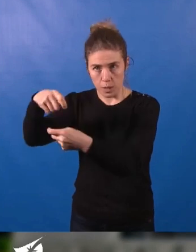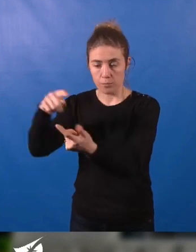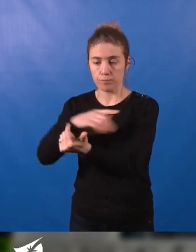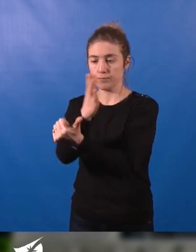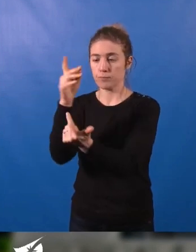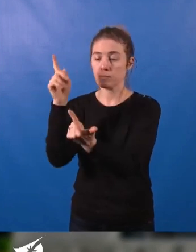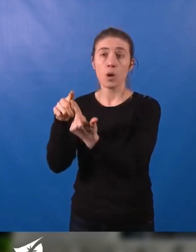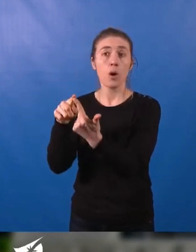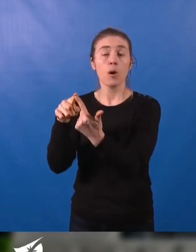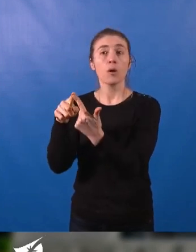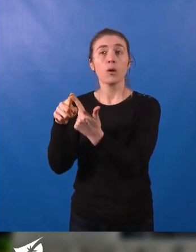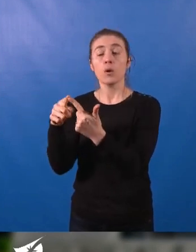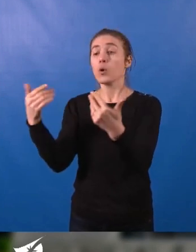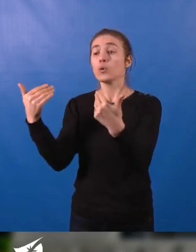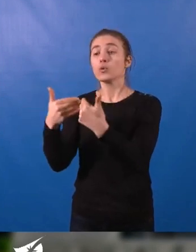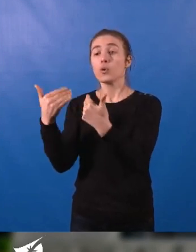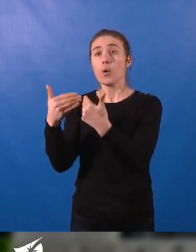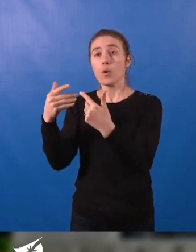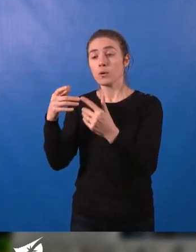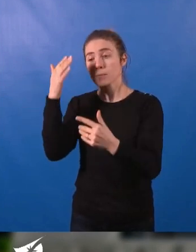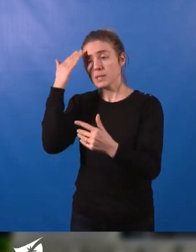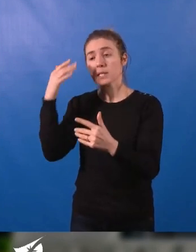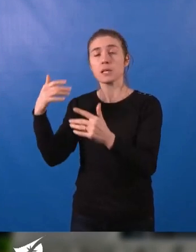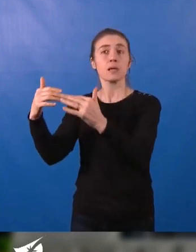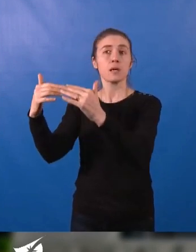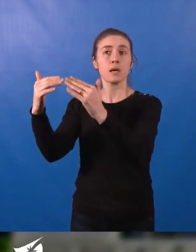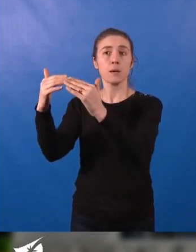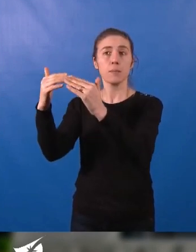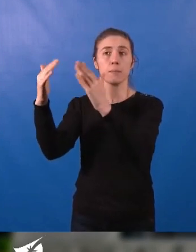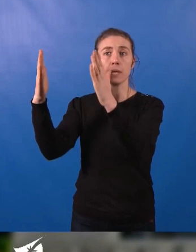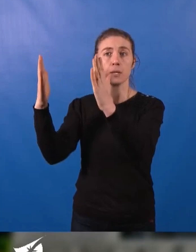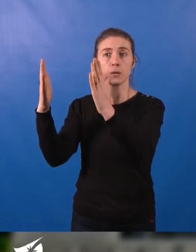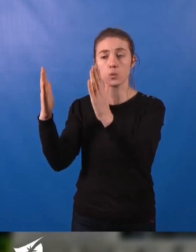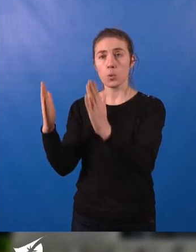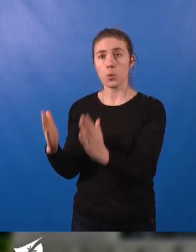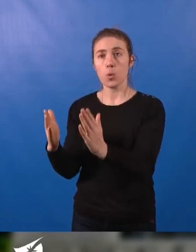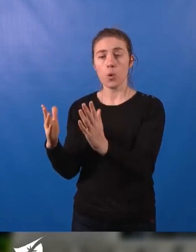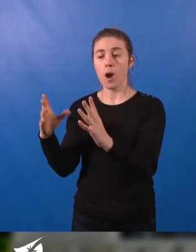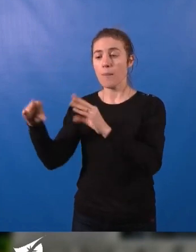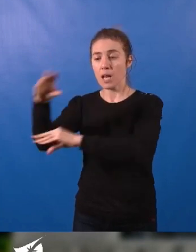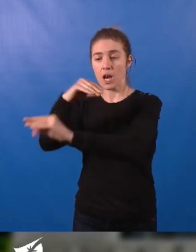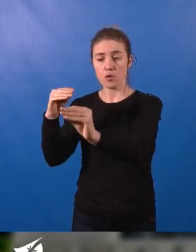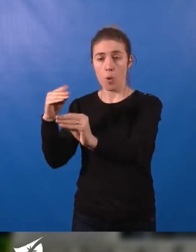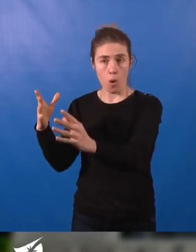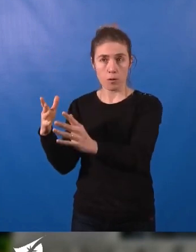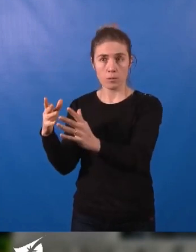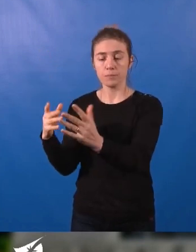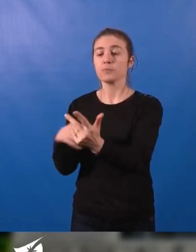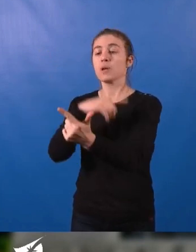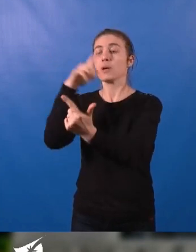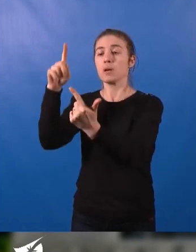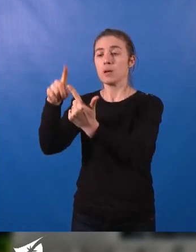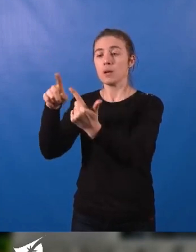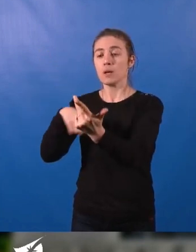les demandes de raccordement concernant des parcelles ou des constructions relevant d'une opération d'aménagement et les demandes liées à la